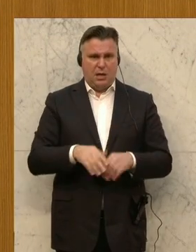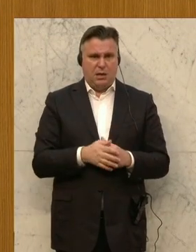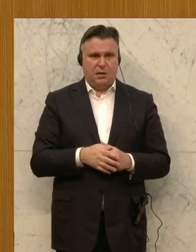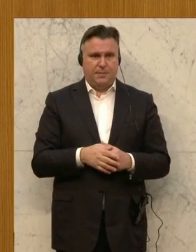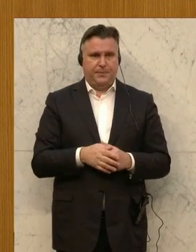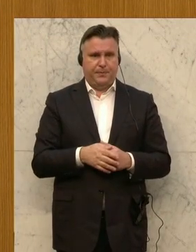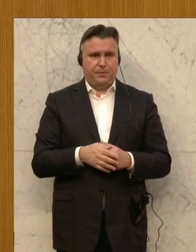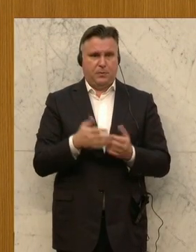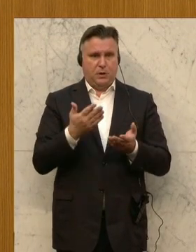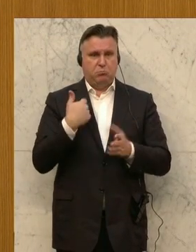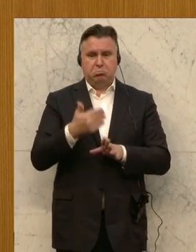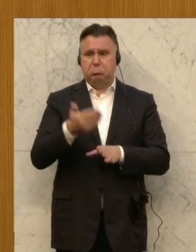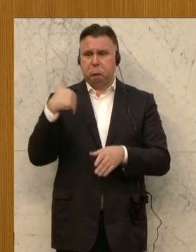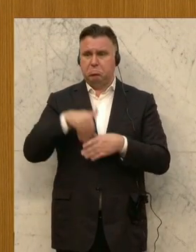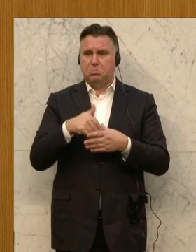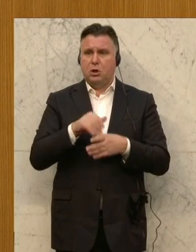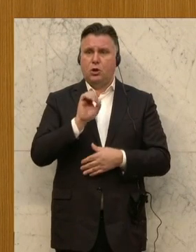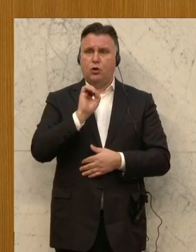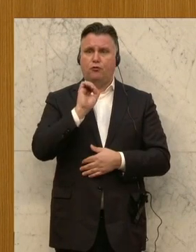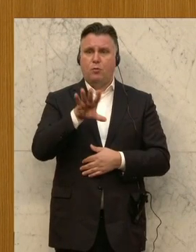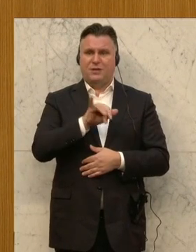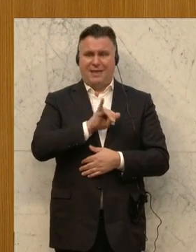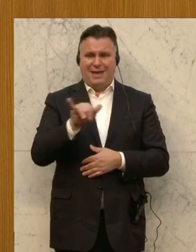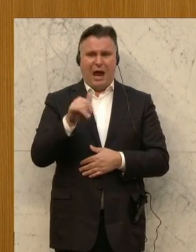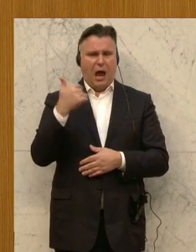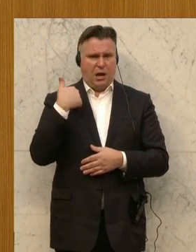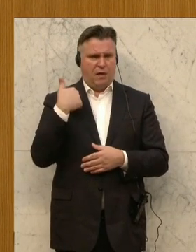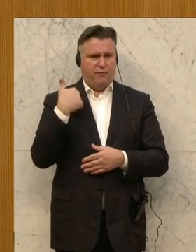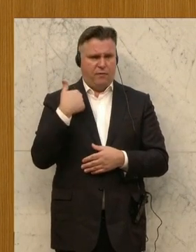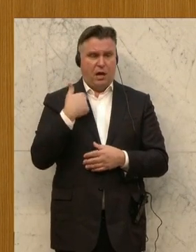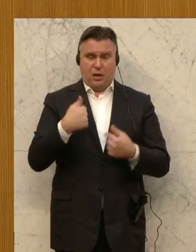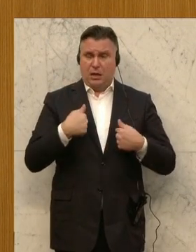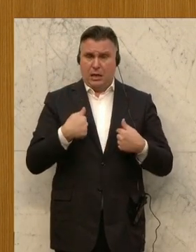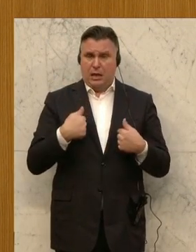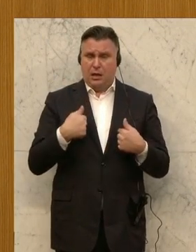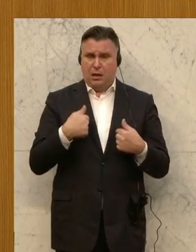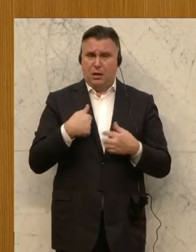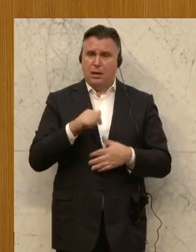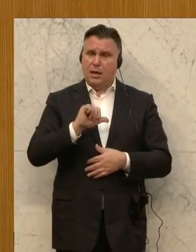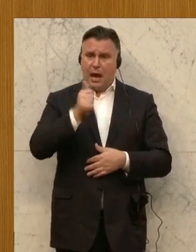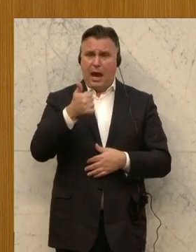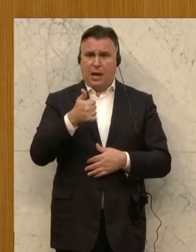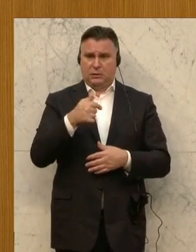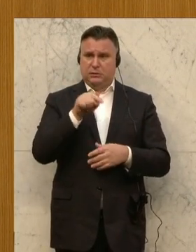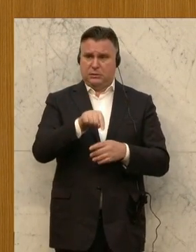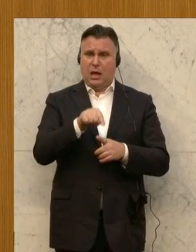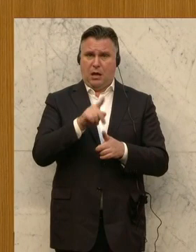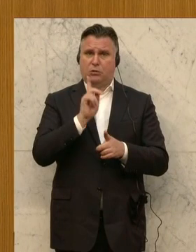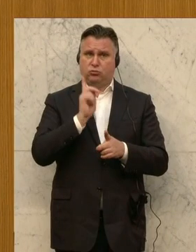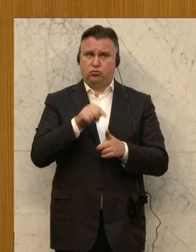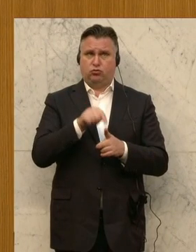vor rund 15 Jahren wurde ich erstmals mit dem Ansehen eines